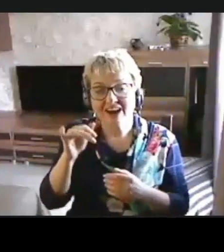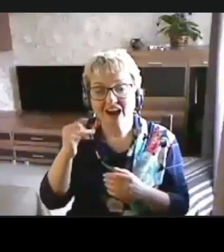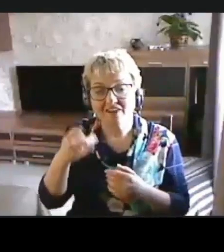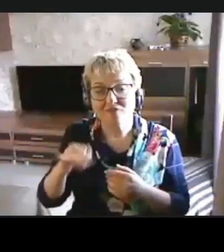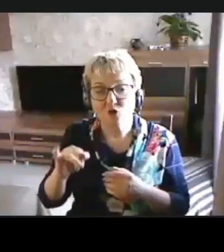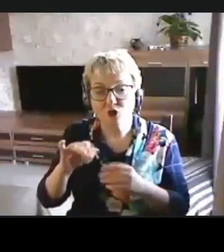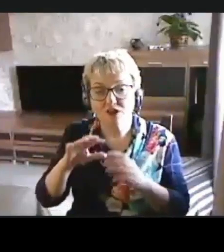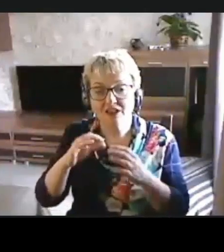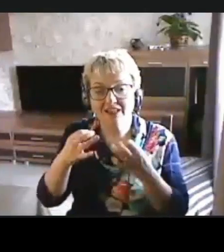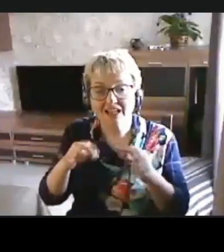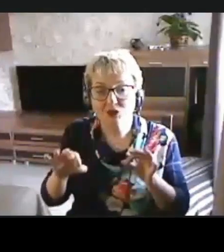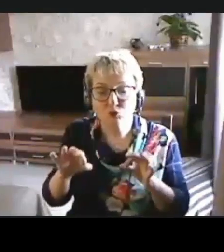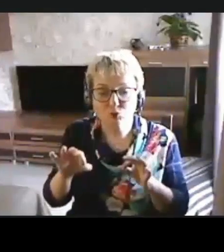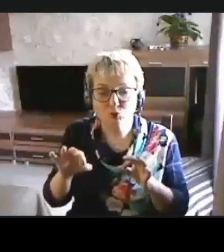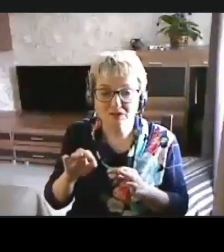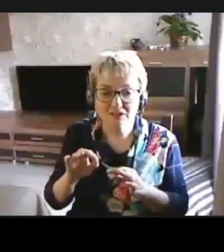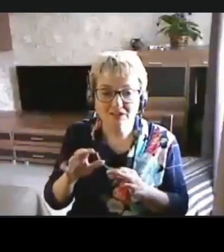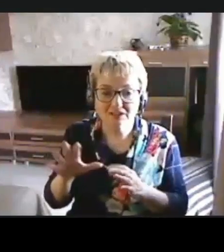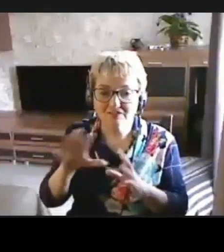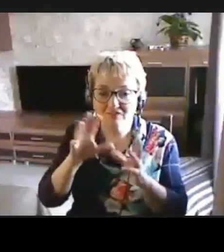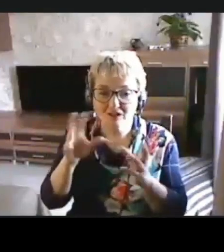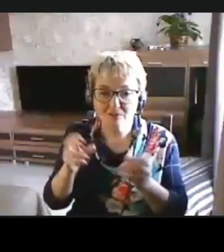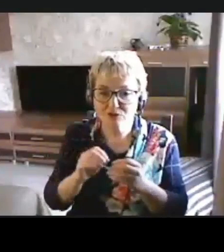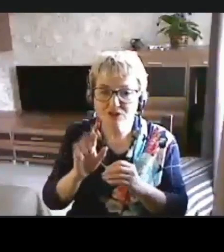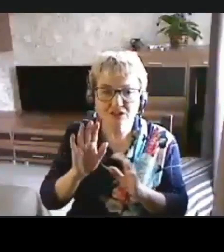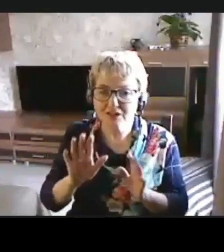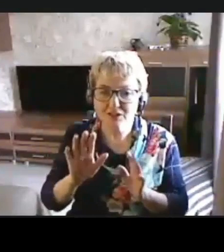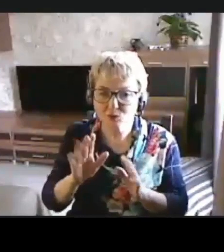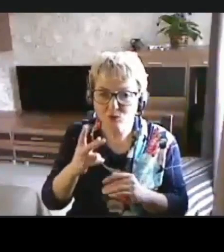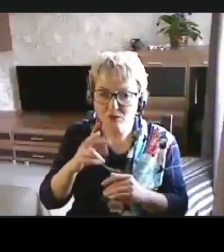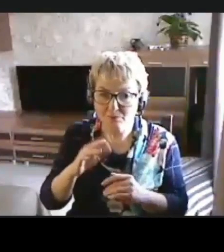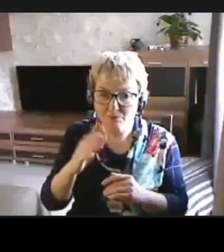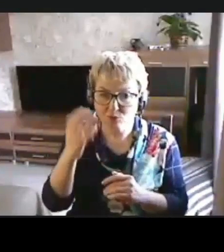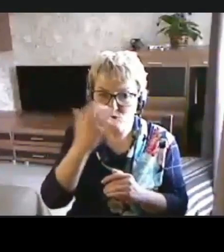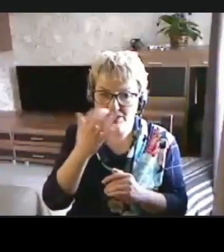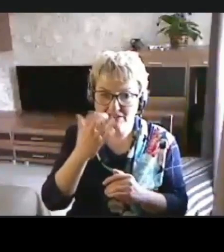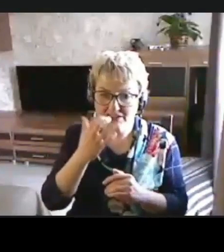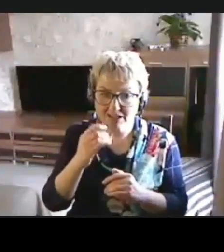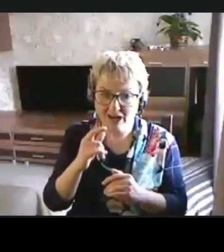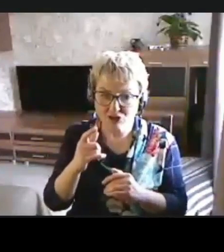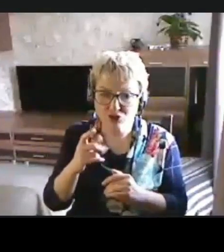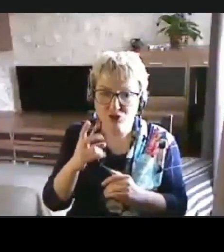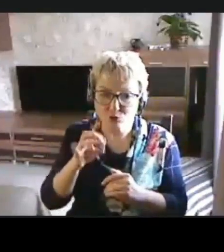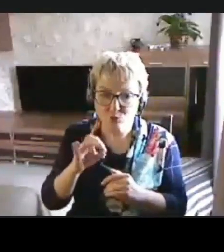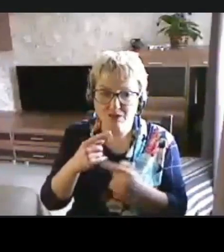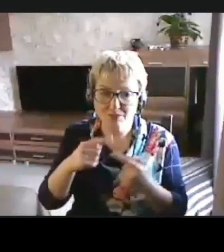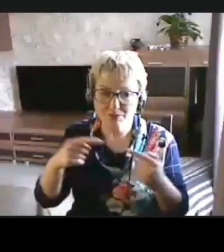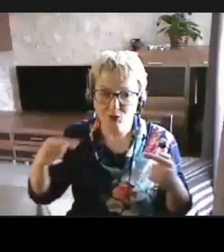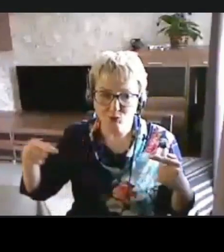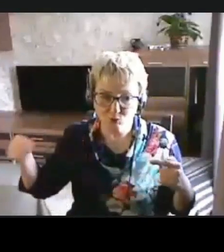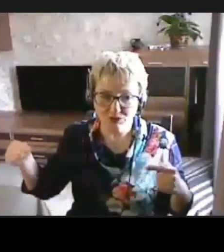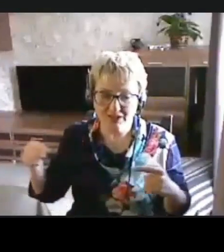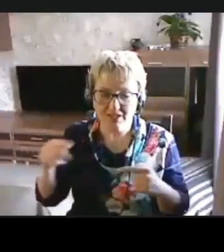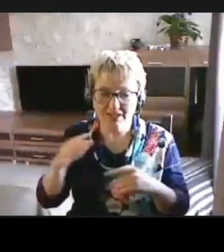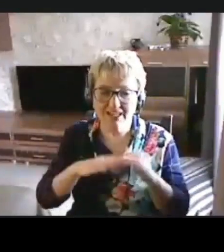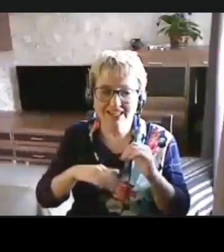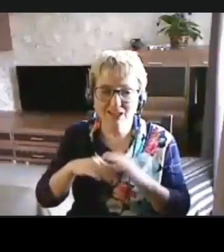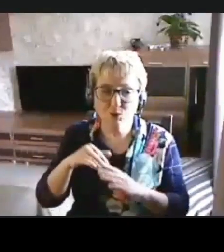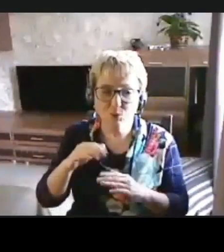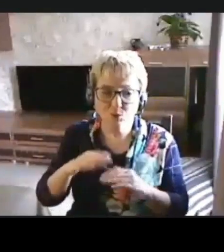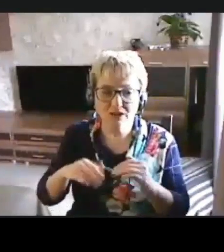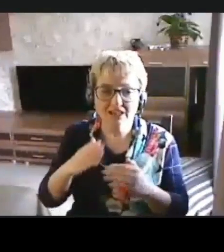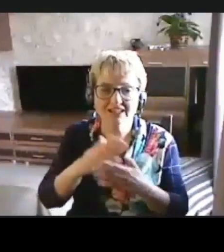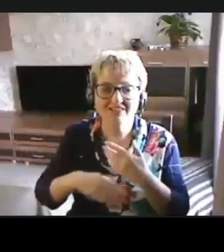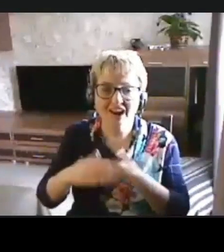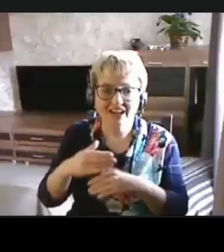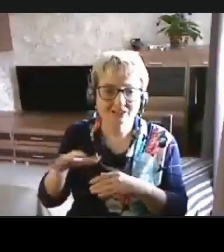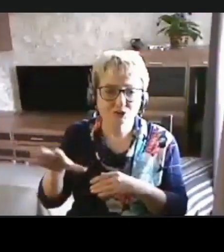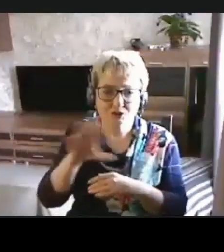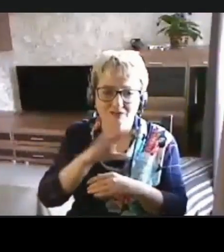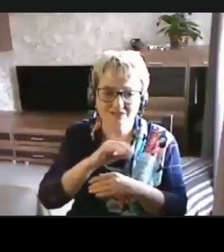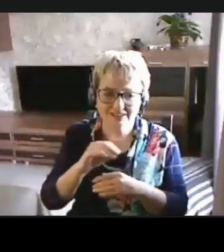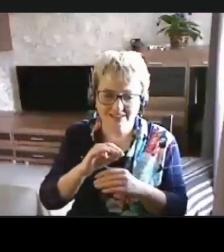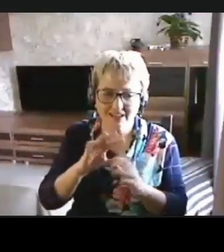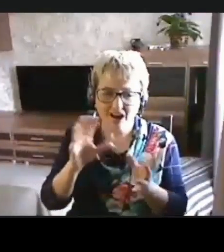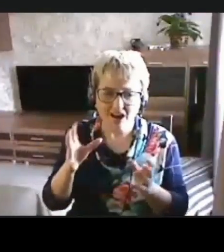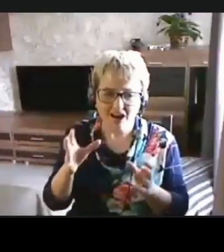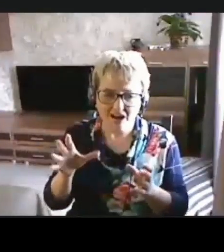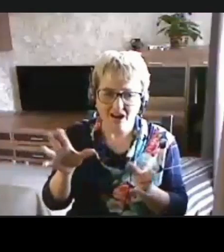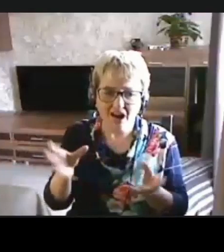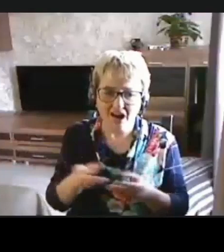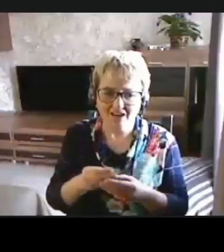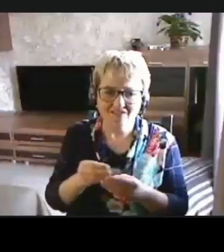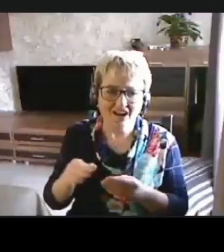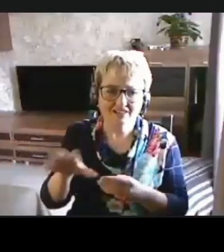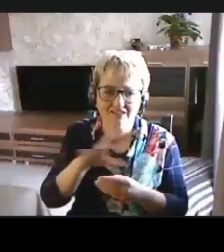вообще, он не только про незрячих, вот, но и про другие категории инвалидности, он охватывает все категории инвалидности.